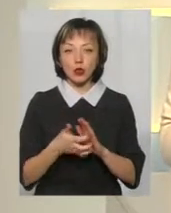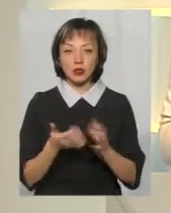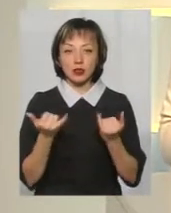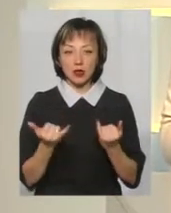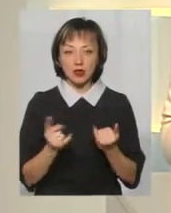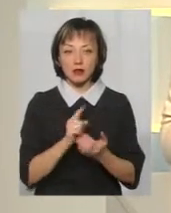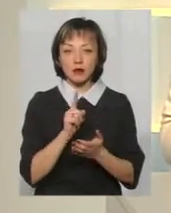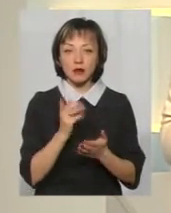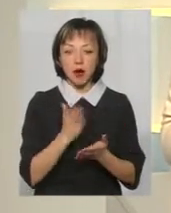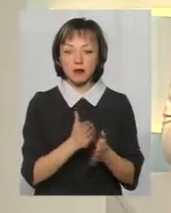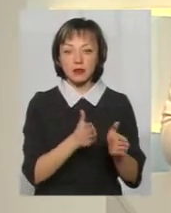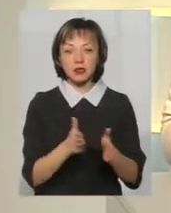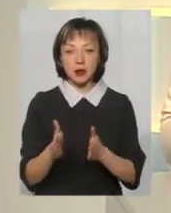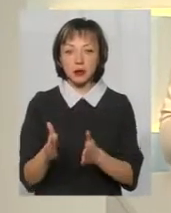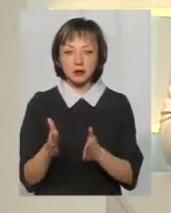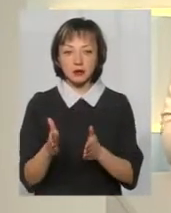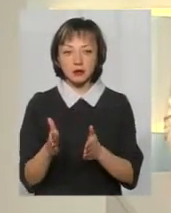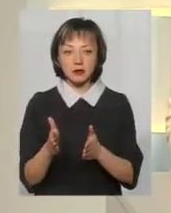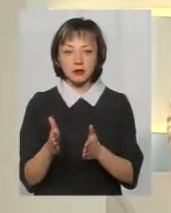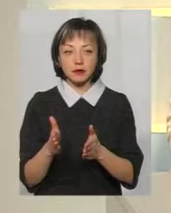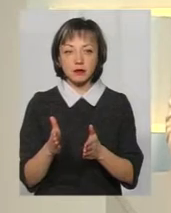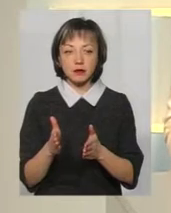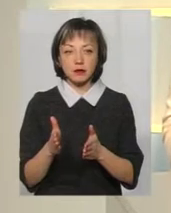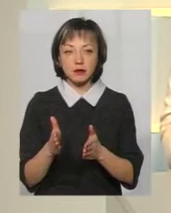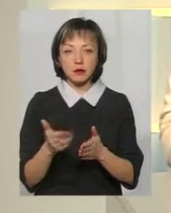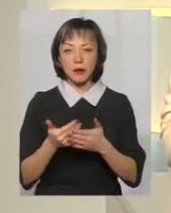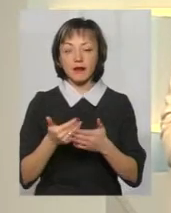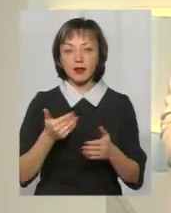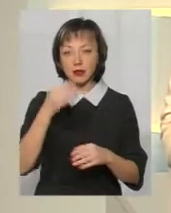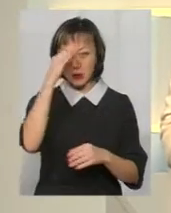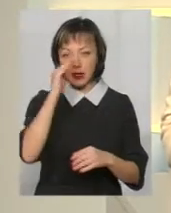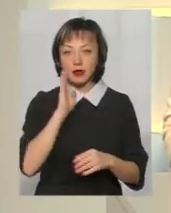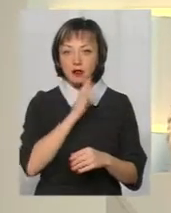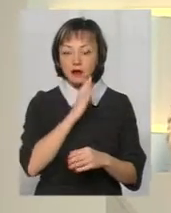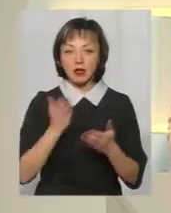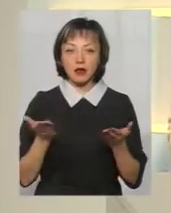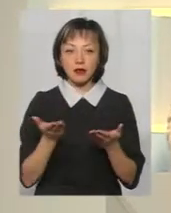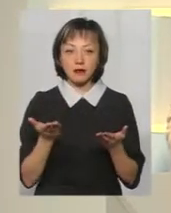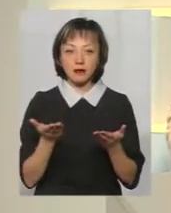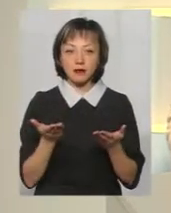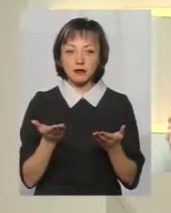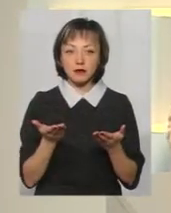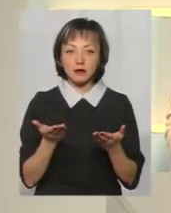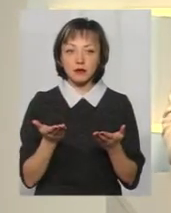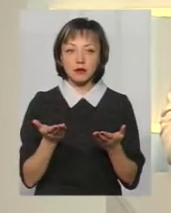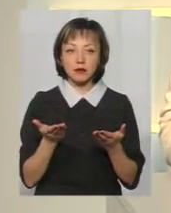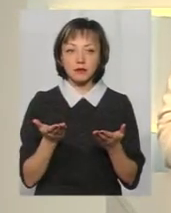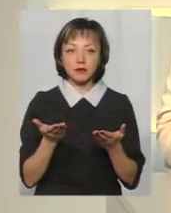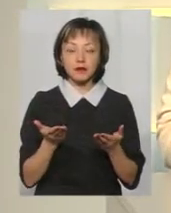зараз маємо у системі, вони йдуть від батьків, які не